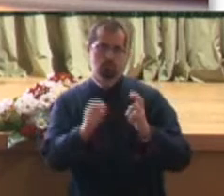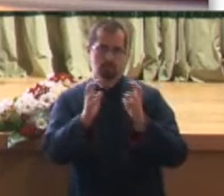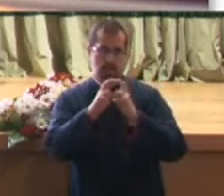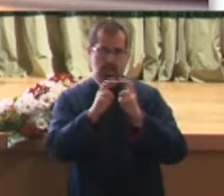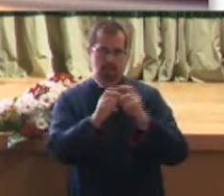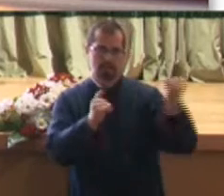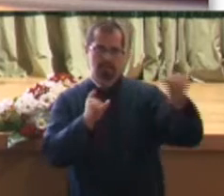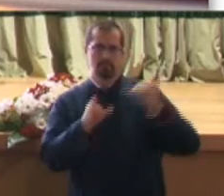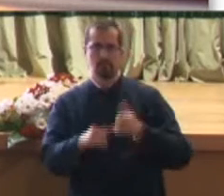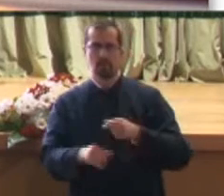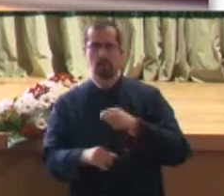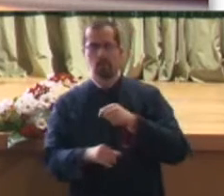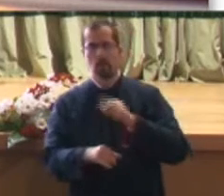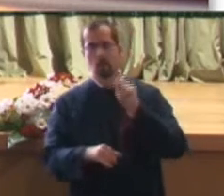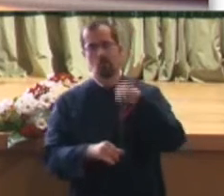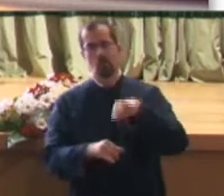pe toate,